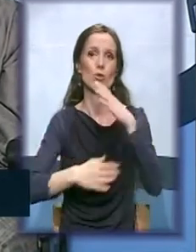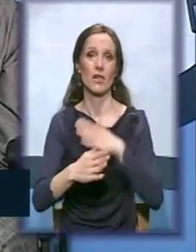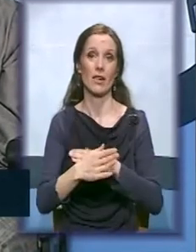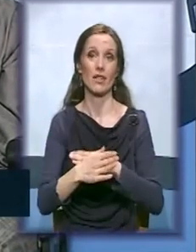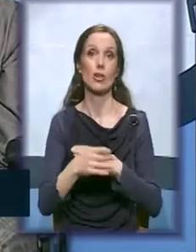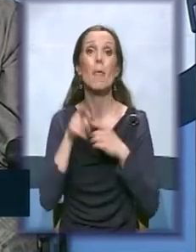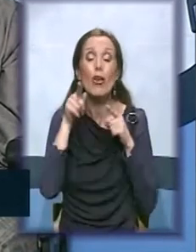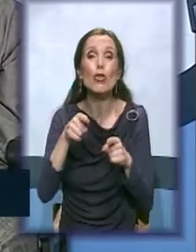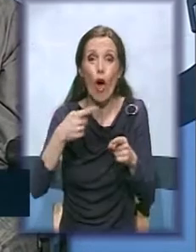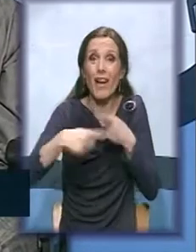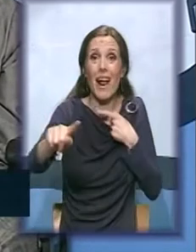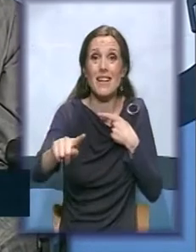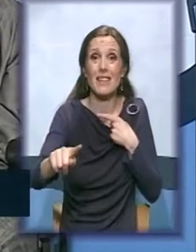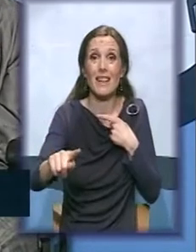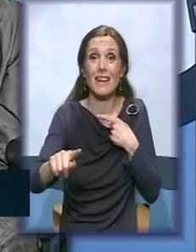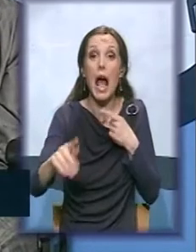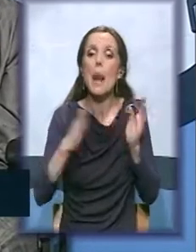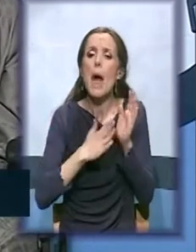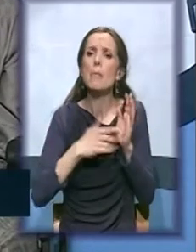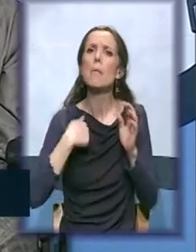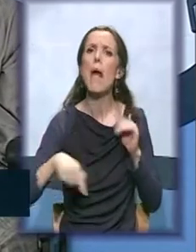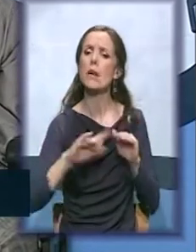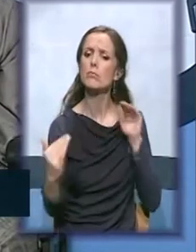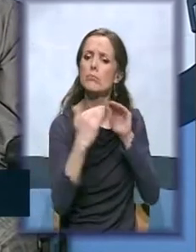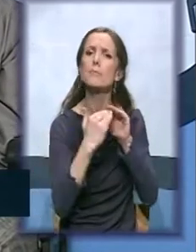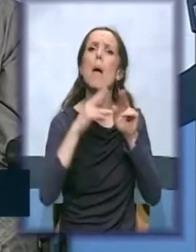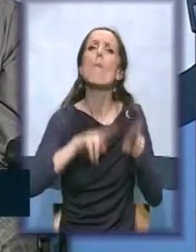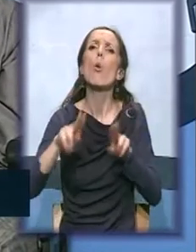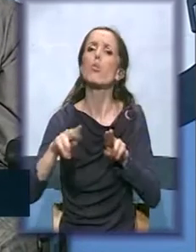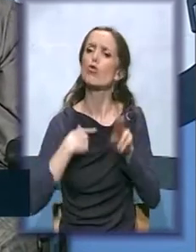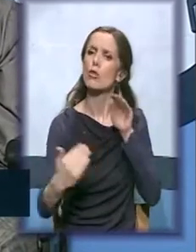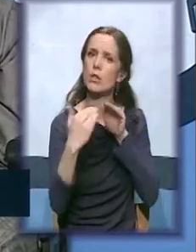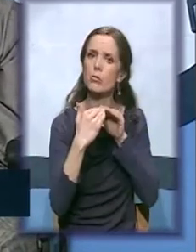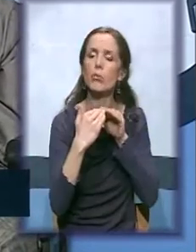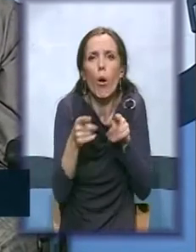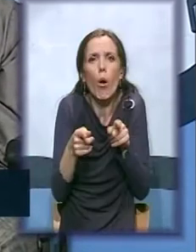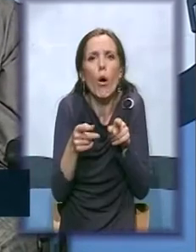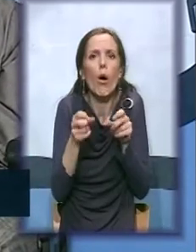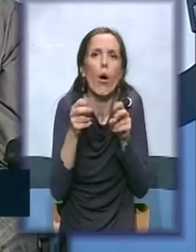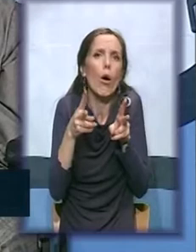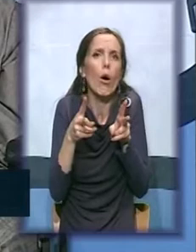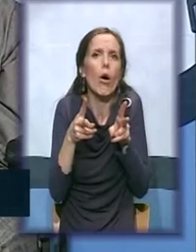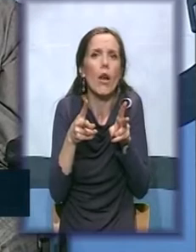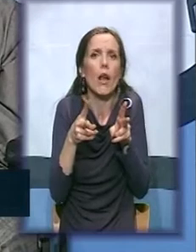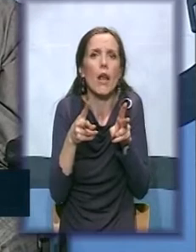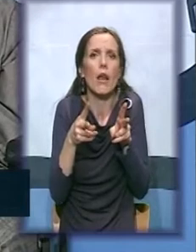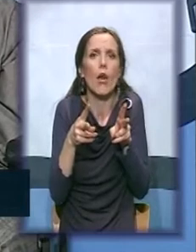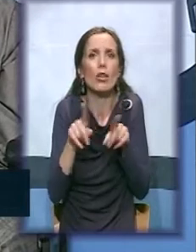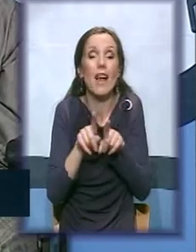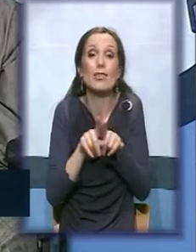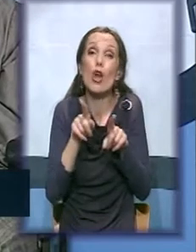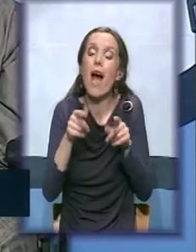nas razlikuje. Kad bi smo imali isti mogućnosti, onda već tu ne bi bila neka drugačija priča. Ovo je